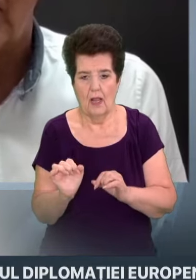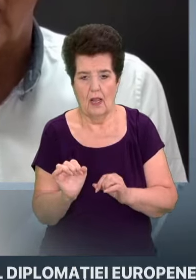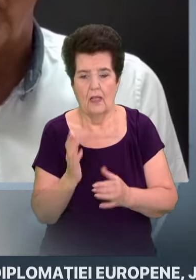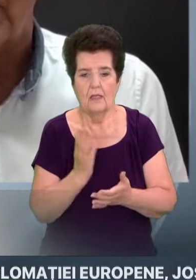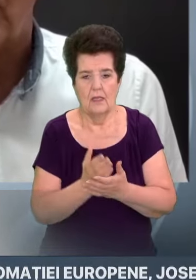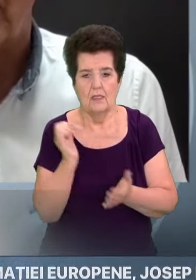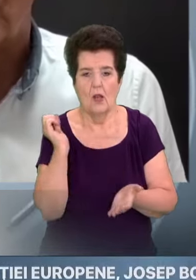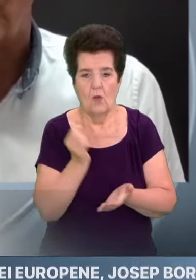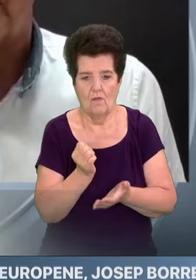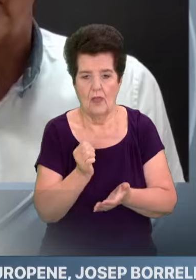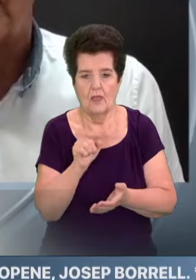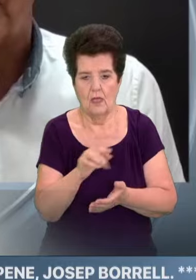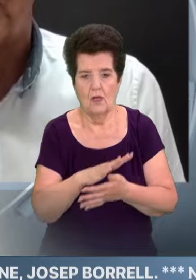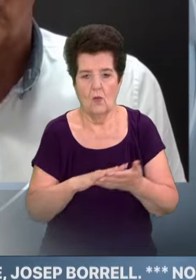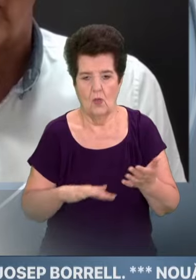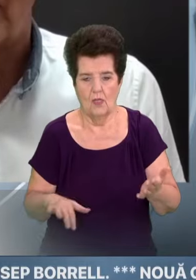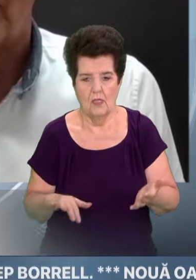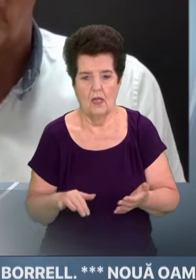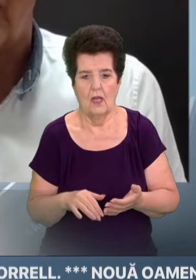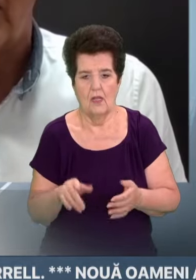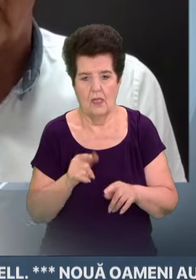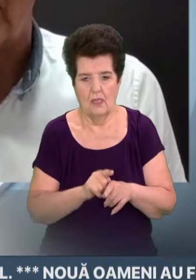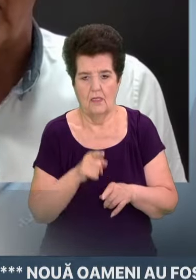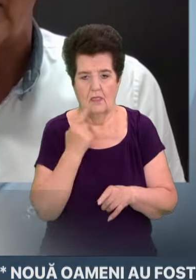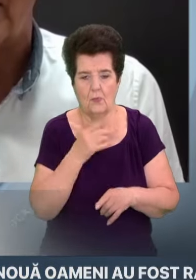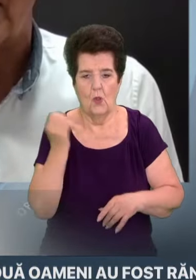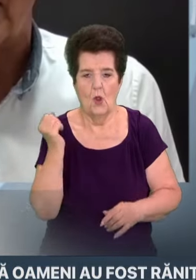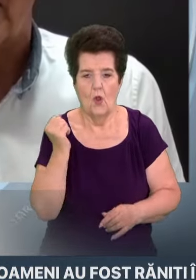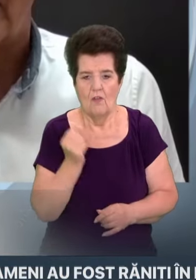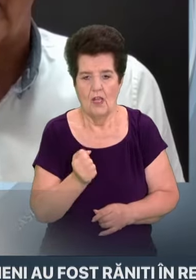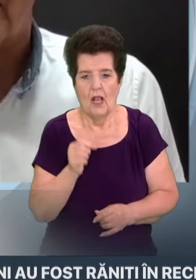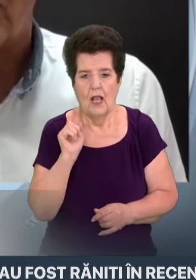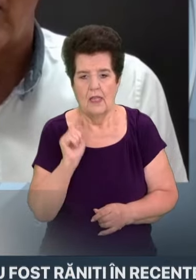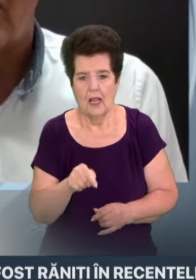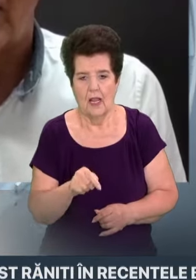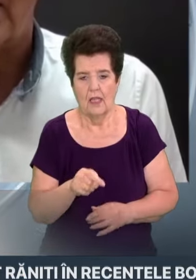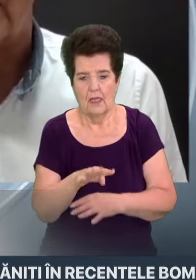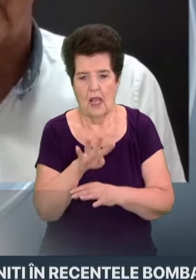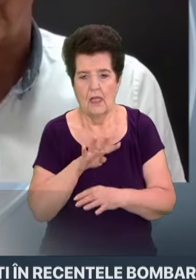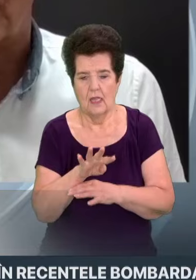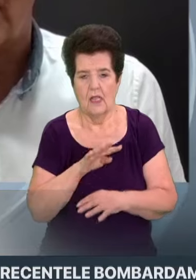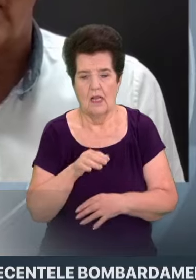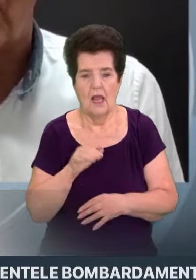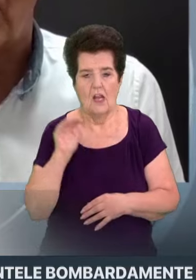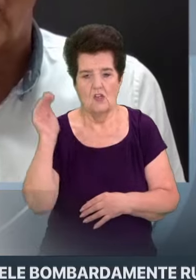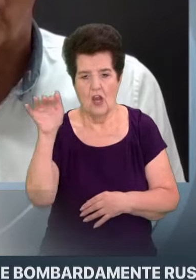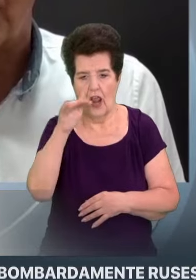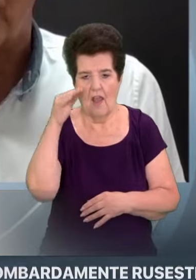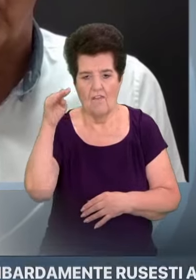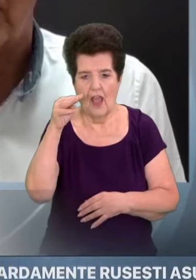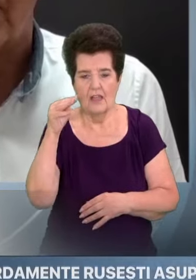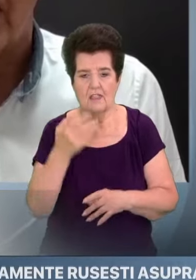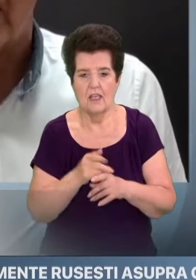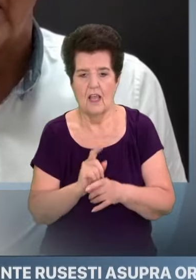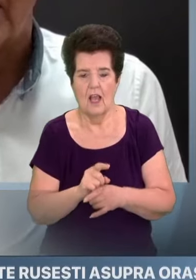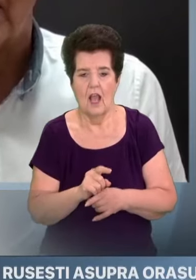este lovit în continuare. Și de asta ați menționat lovirea de către artilerea și aviația rusească a orașului